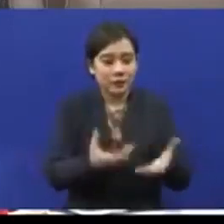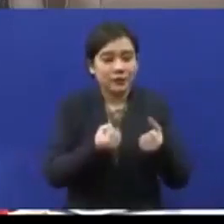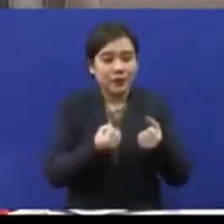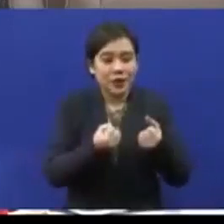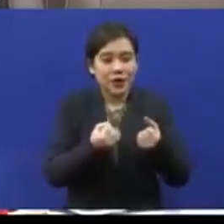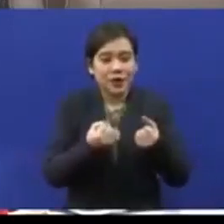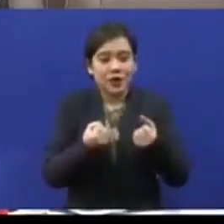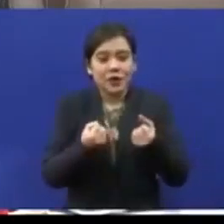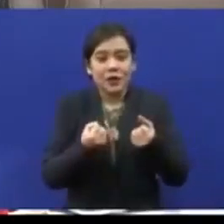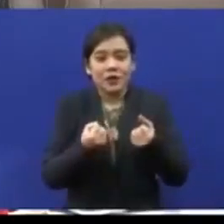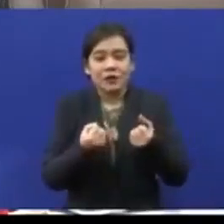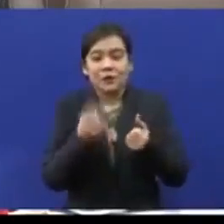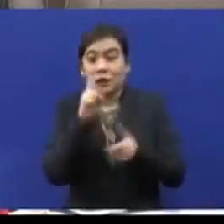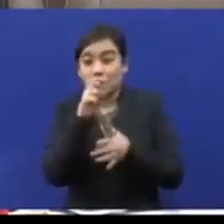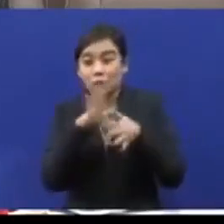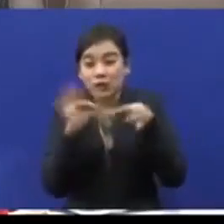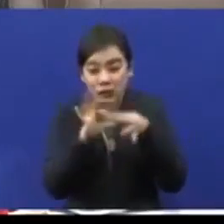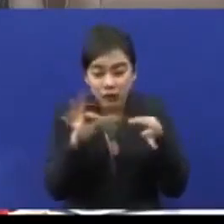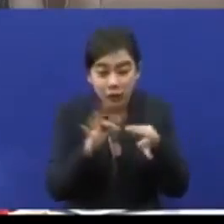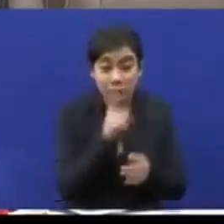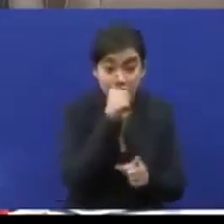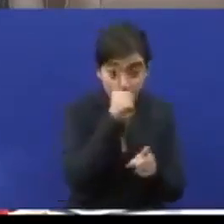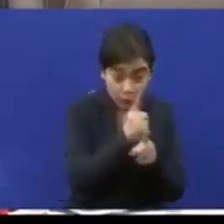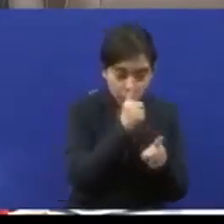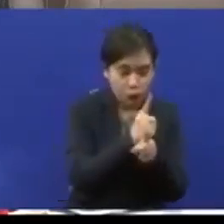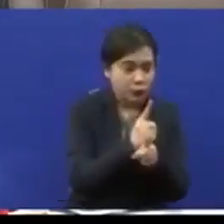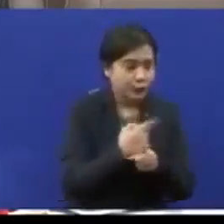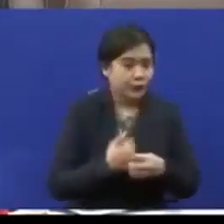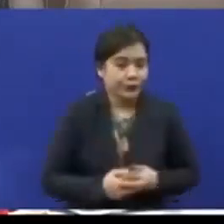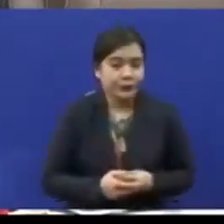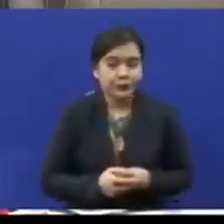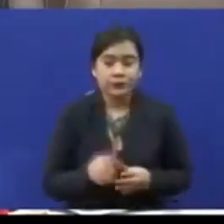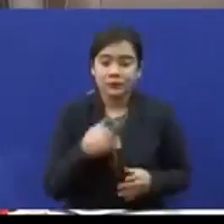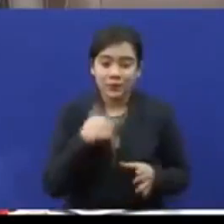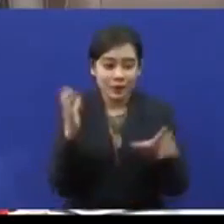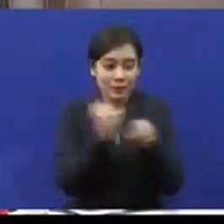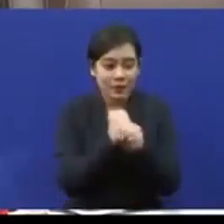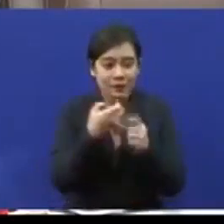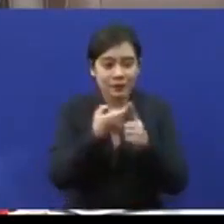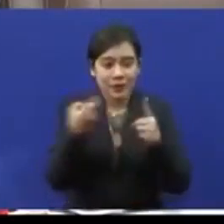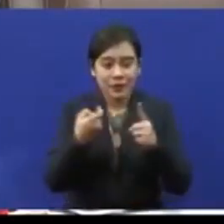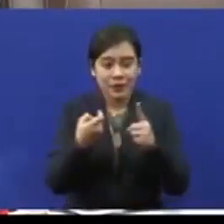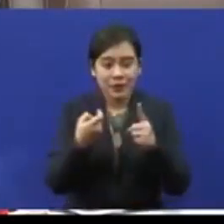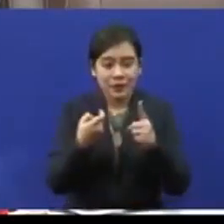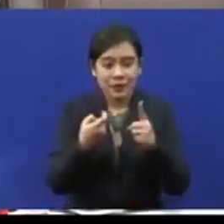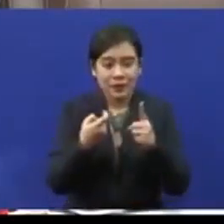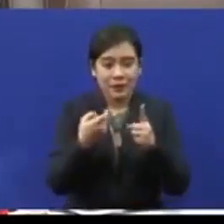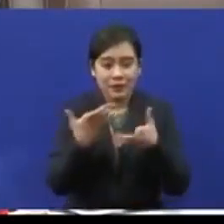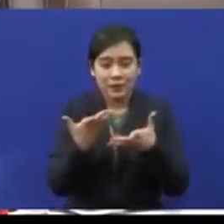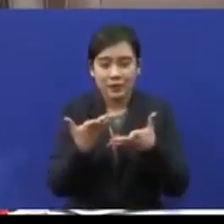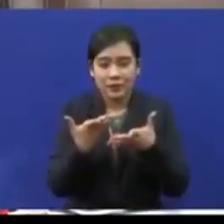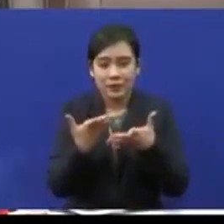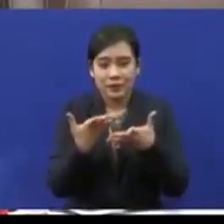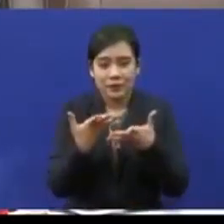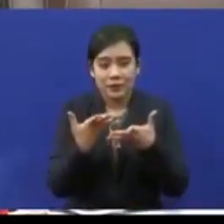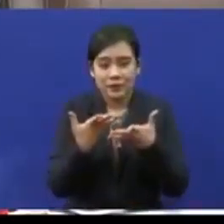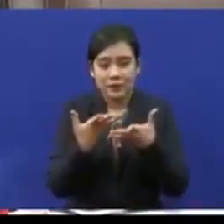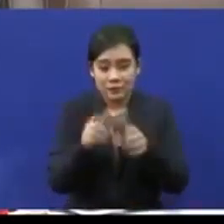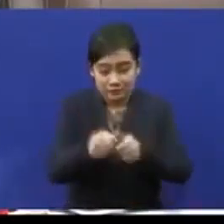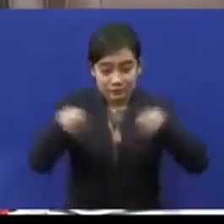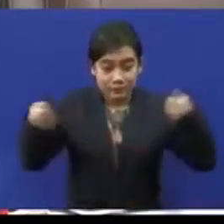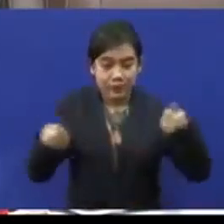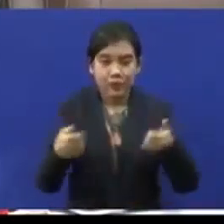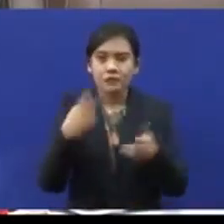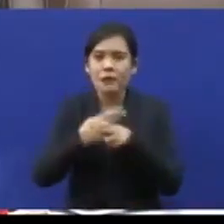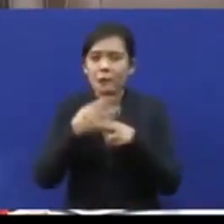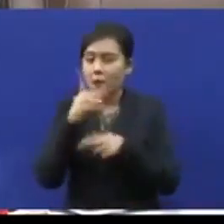kisah benar yang saya dapat dari keratan Akbar The Sun Daily. Seorang kanak-kanak yang bernama